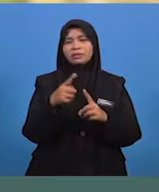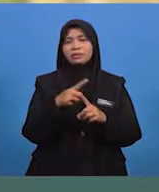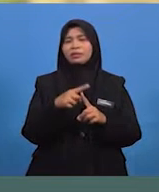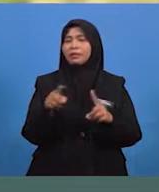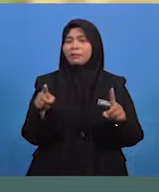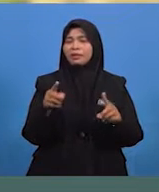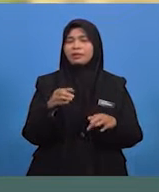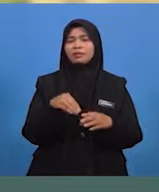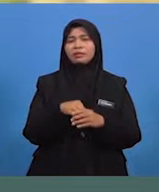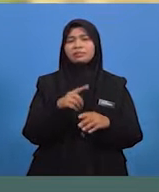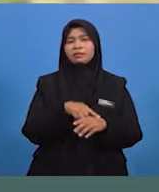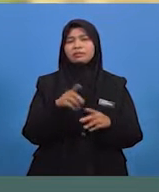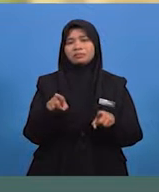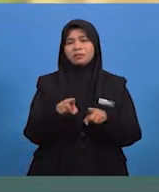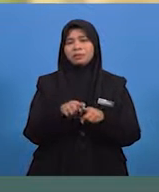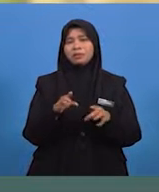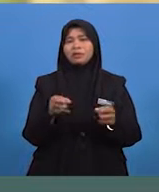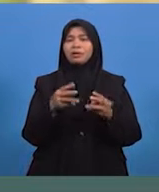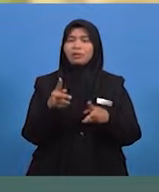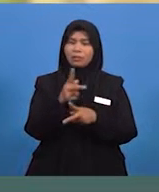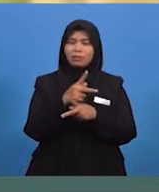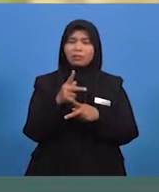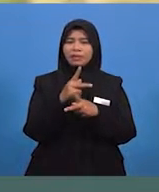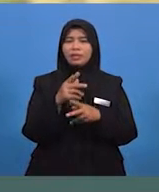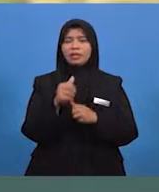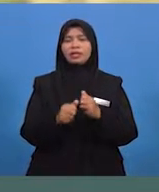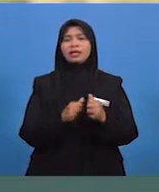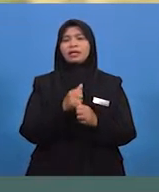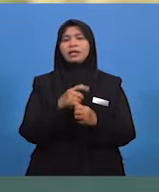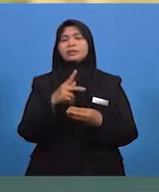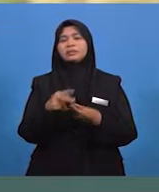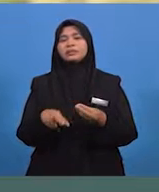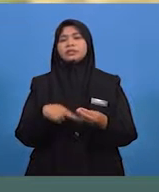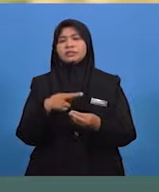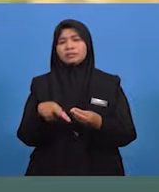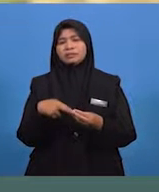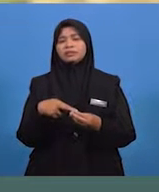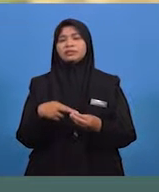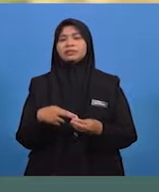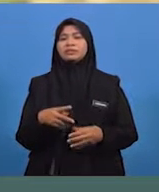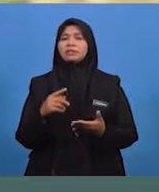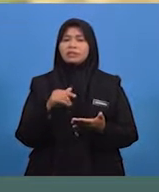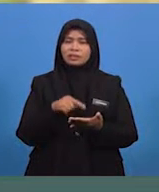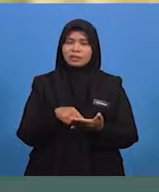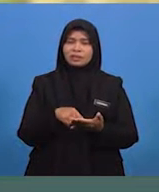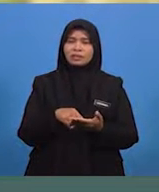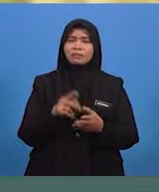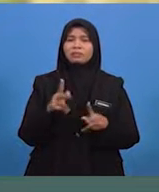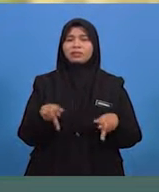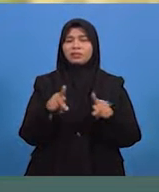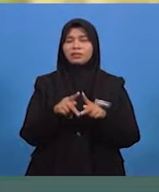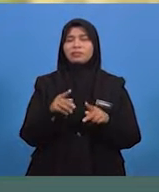memelihara alam sekitar? Di sinilah kemahiran mempelajari mata pelajaran geografi akan